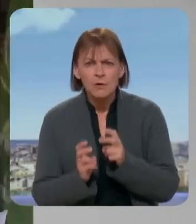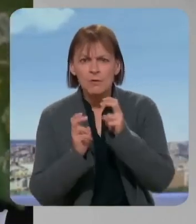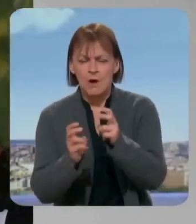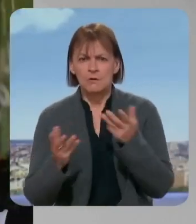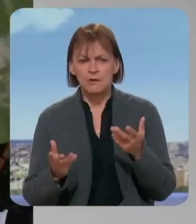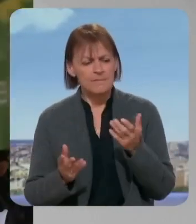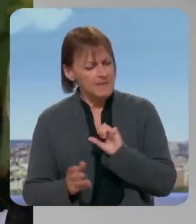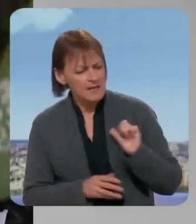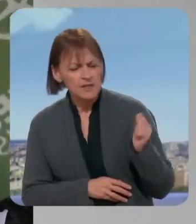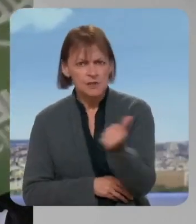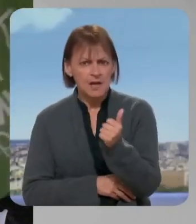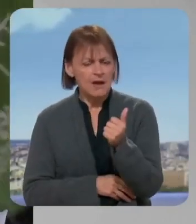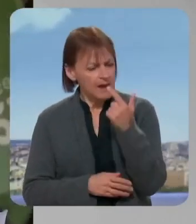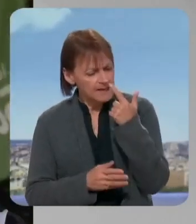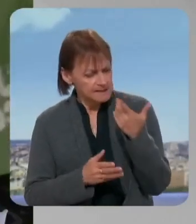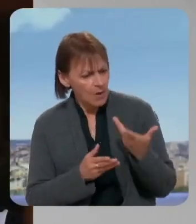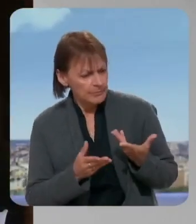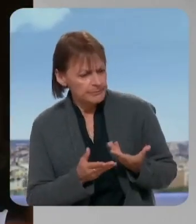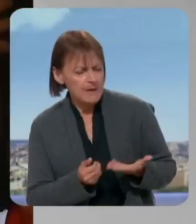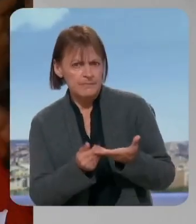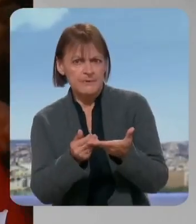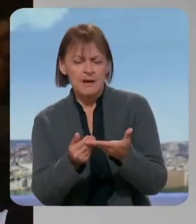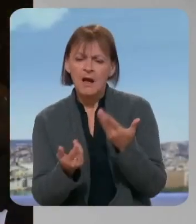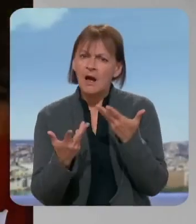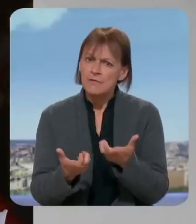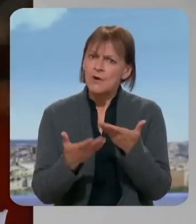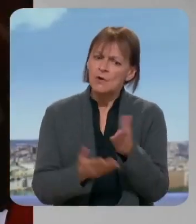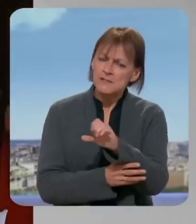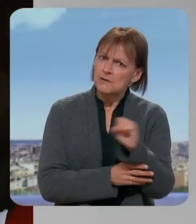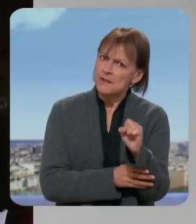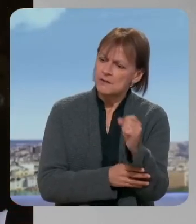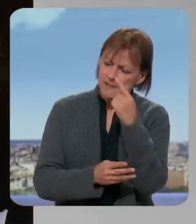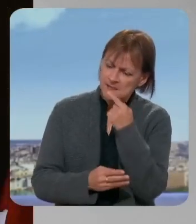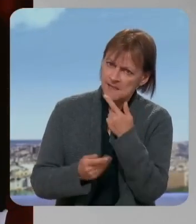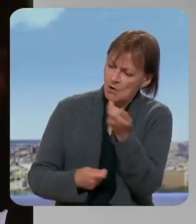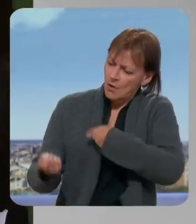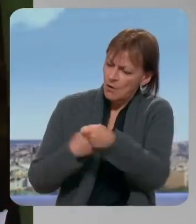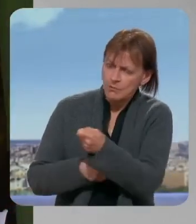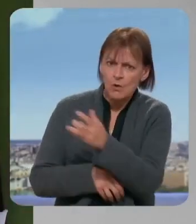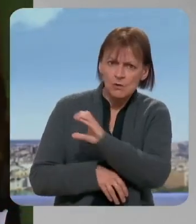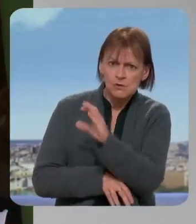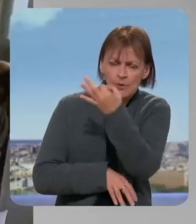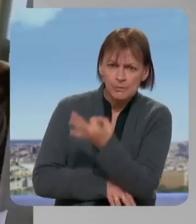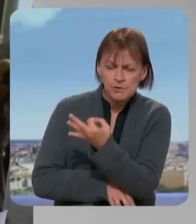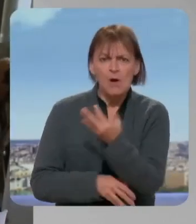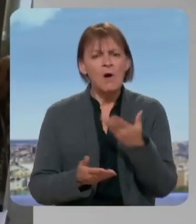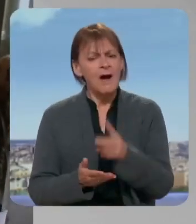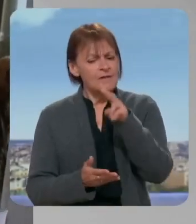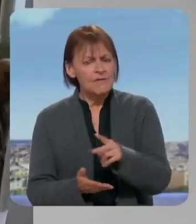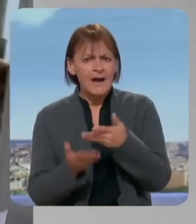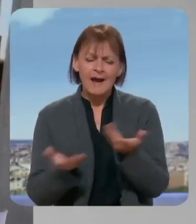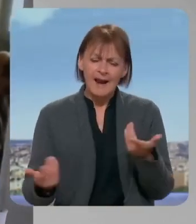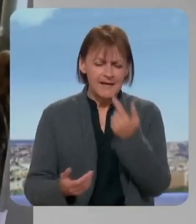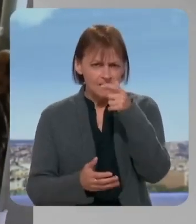Chacun apportera sa contribution. Nous voulons une sécurité sociale qui rembourse à 100%. Nous voulons remettre l'école de la République au cœur de la société,